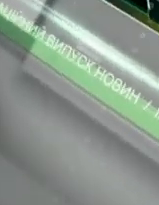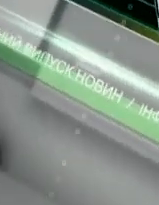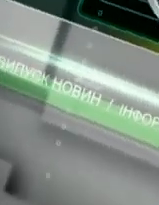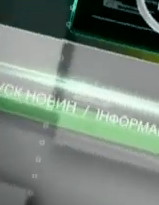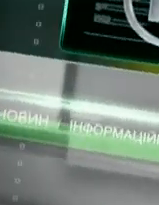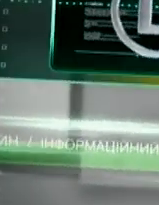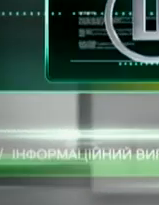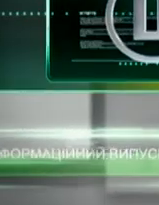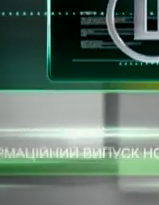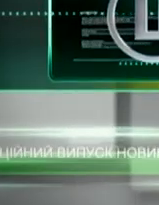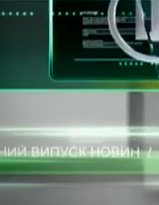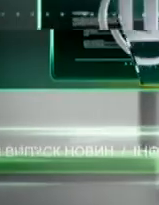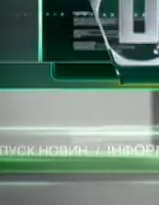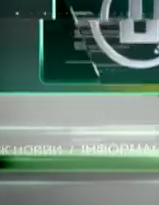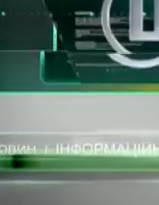Редактор.Семкин Корректор А.Егорова